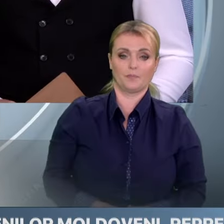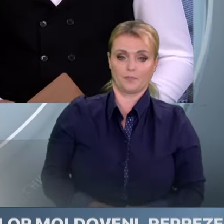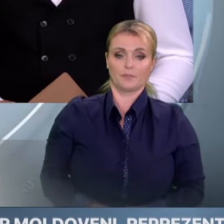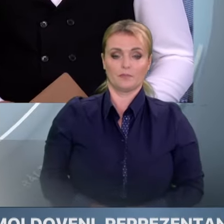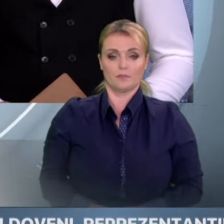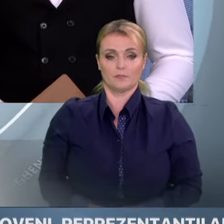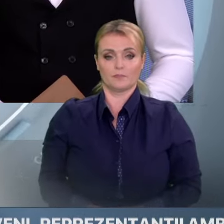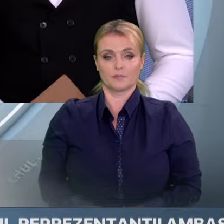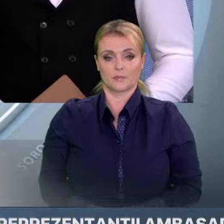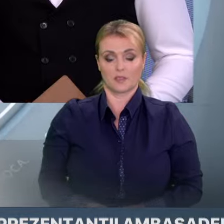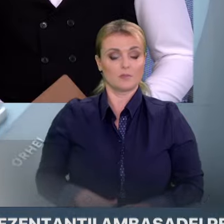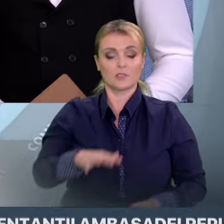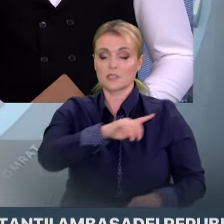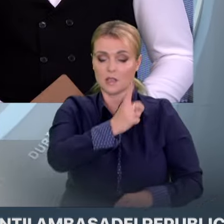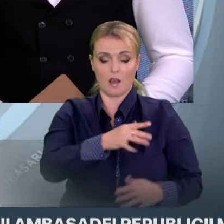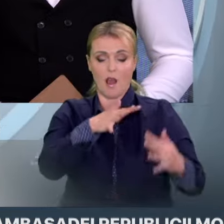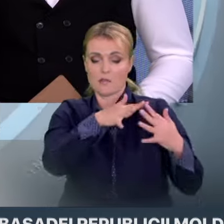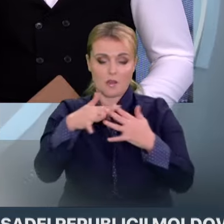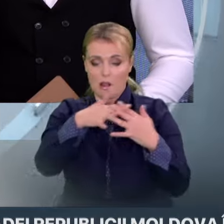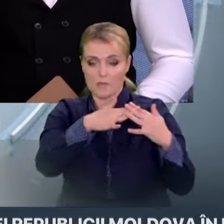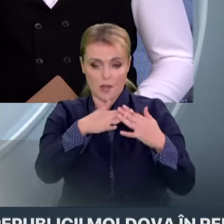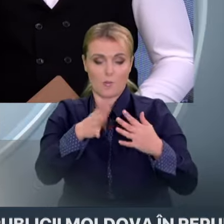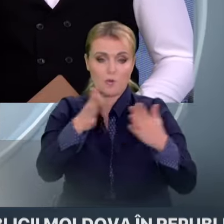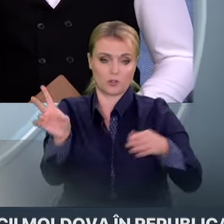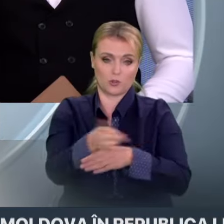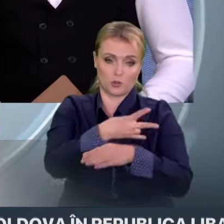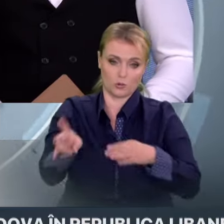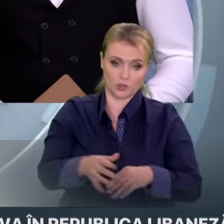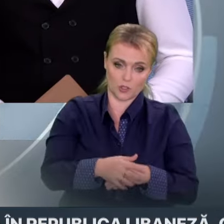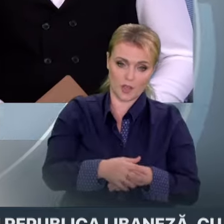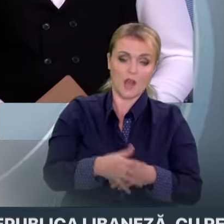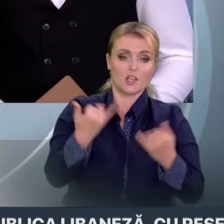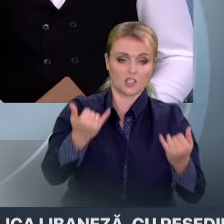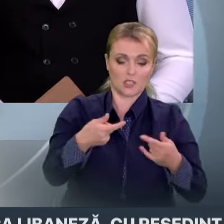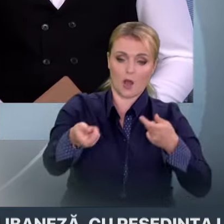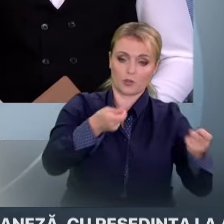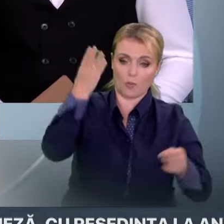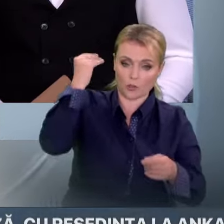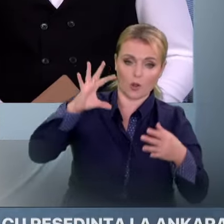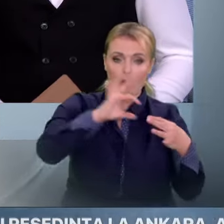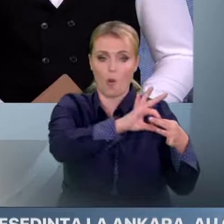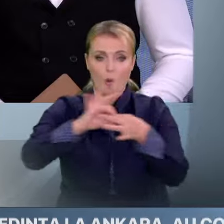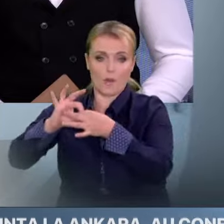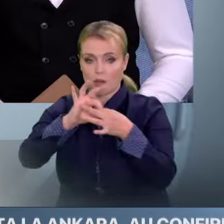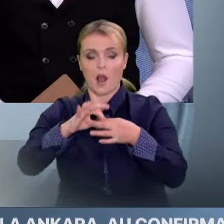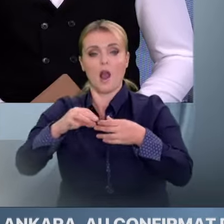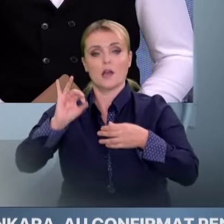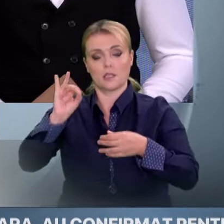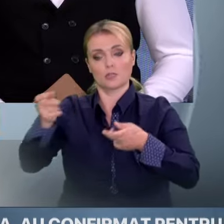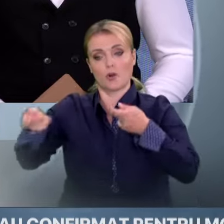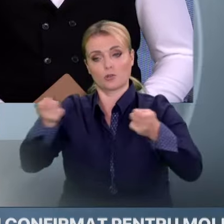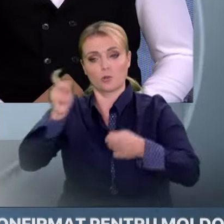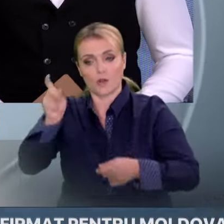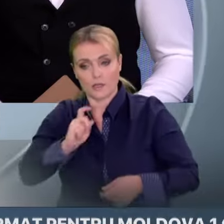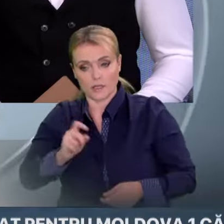atacurile nocturne. În acest sens, autoritățile Republicii Moldova cooperează strâns cu autoritățile ucrainene, precum și